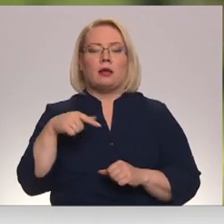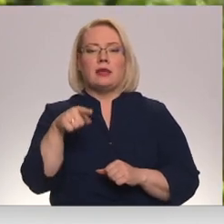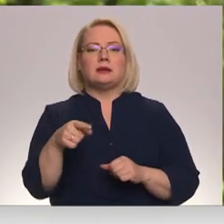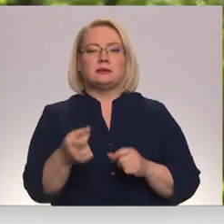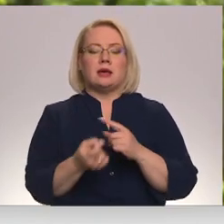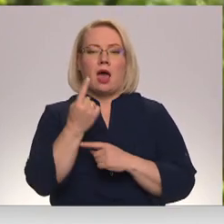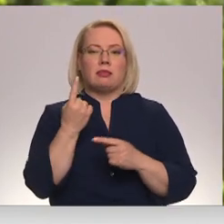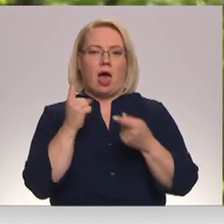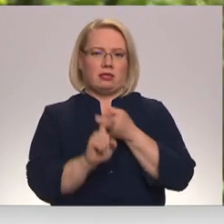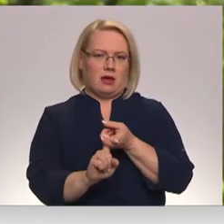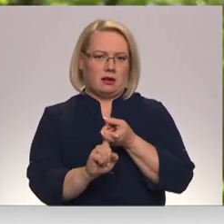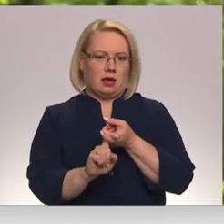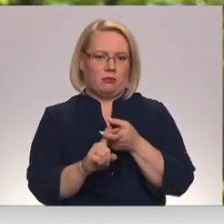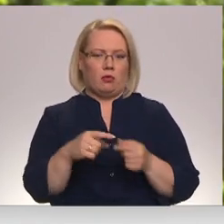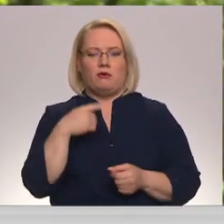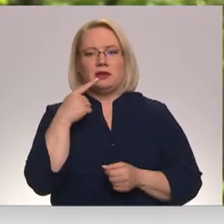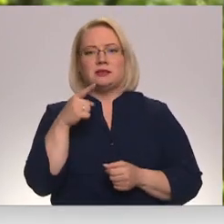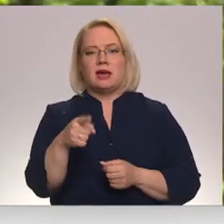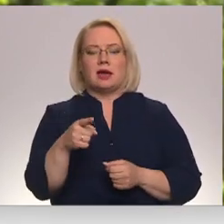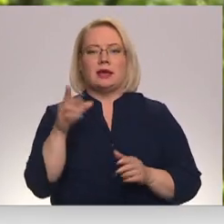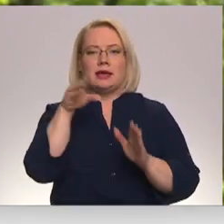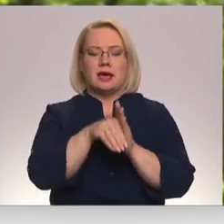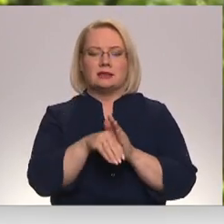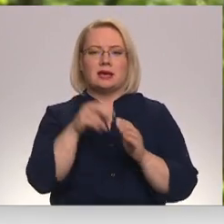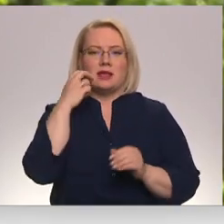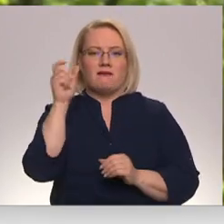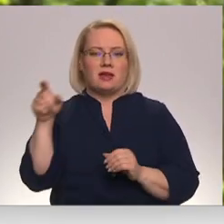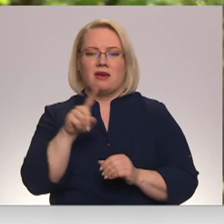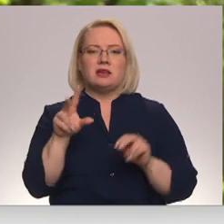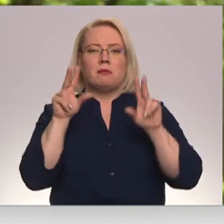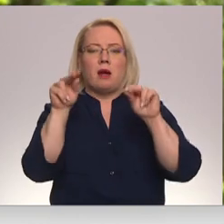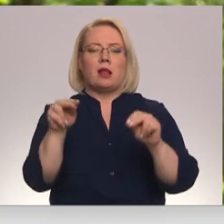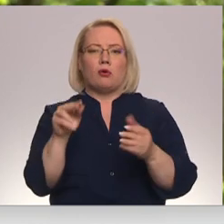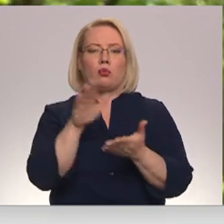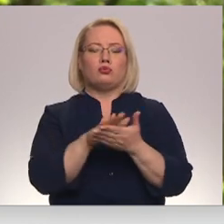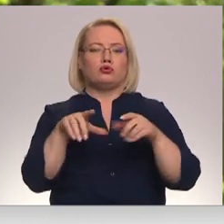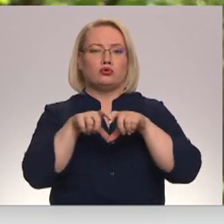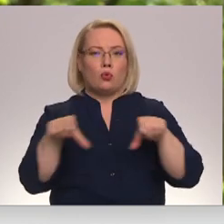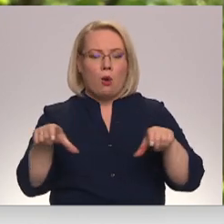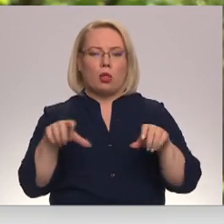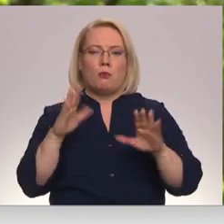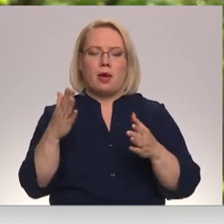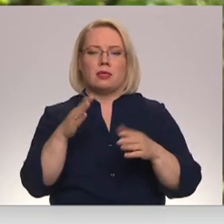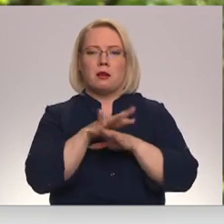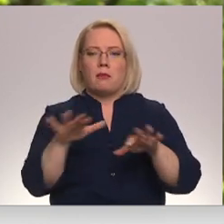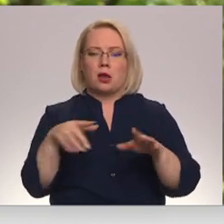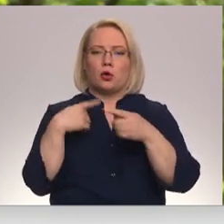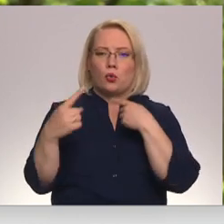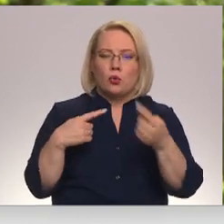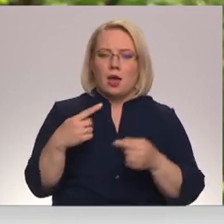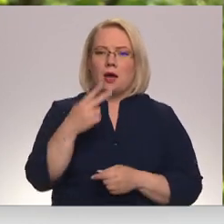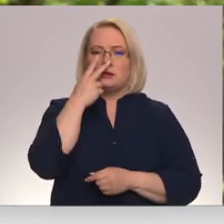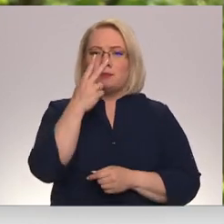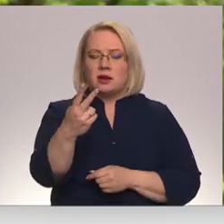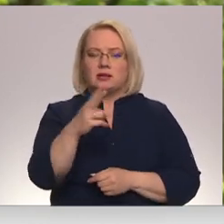atkarību. Šeit būtu tā vecāka iesaisti, kad arī vecāki nevis tikai paļautos uz skolu, bet runāt par to, skatītos,